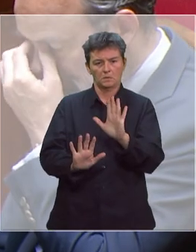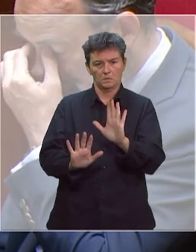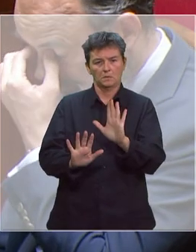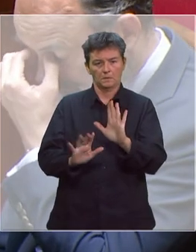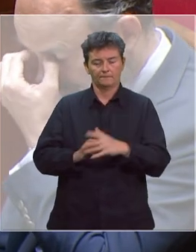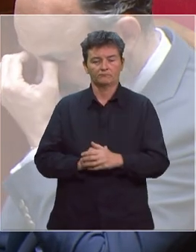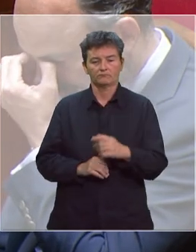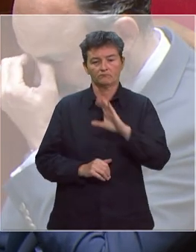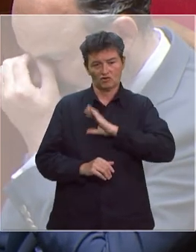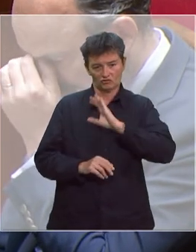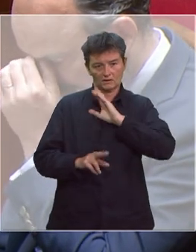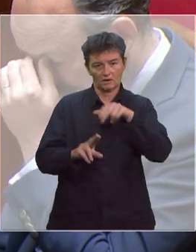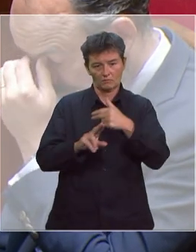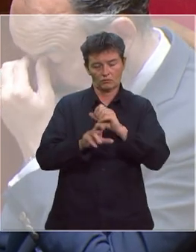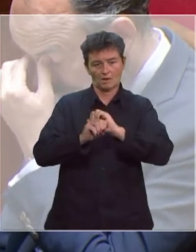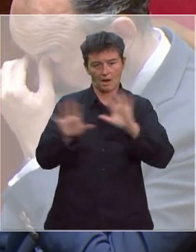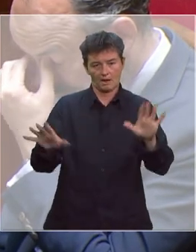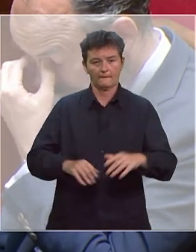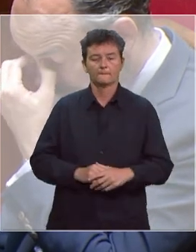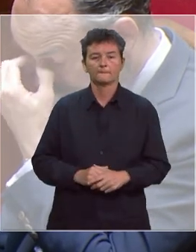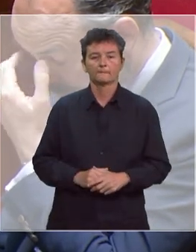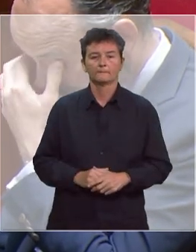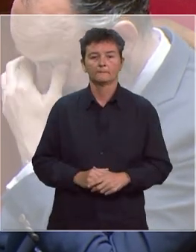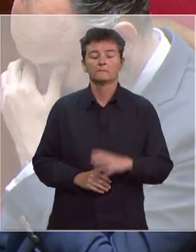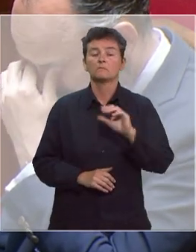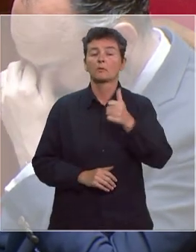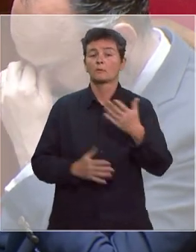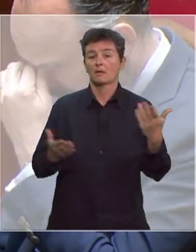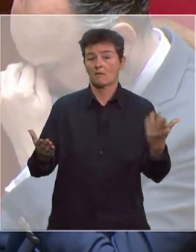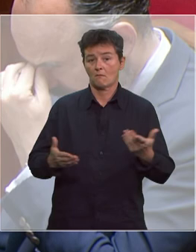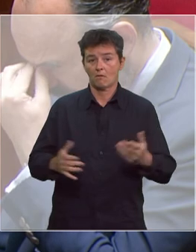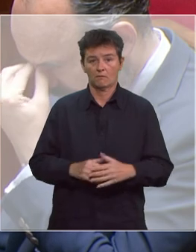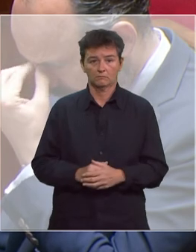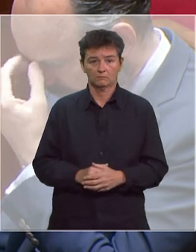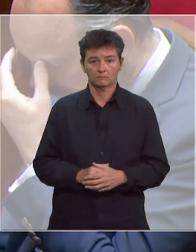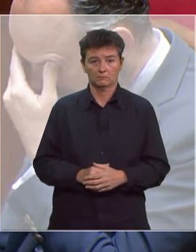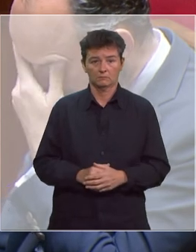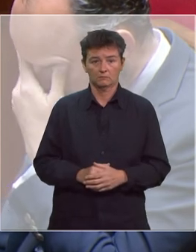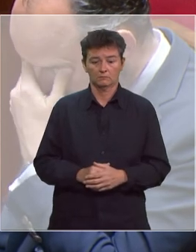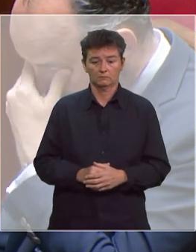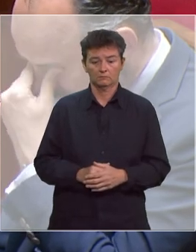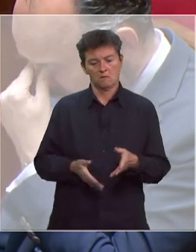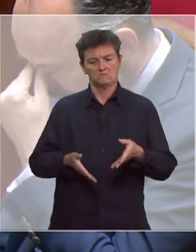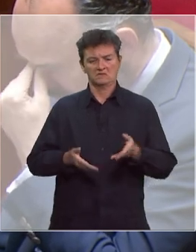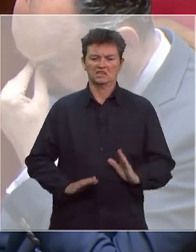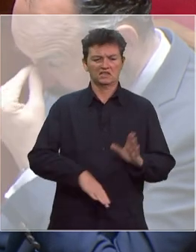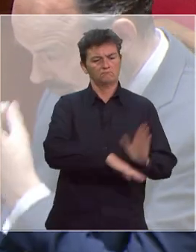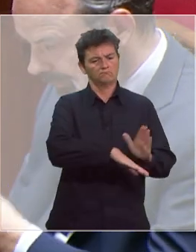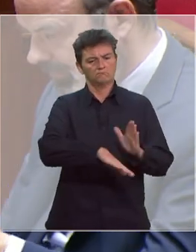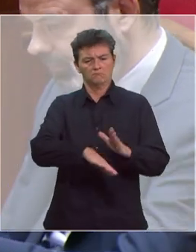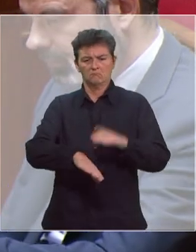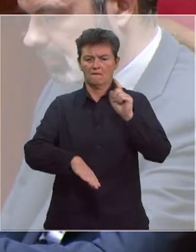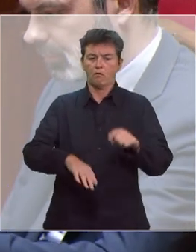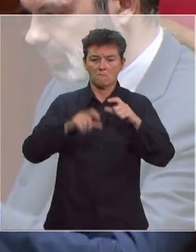question, et je vais essayer de vous répondre le plus clairement possible. D'abord, il n'y a aucune décision de recommandation de port du